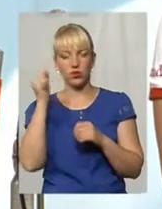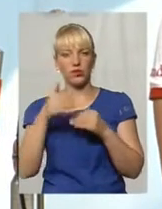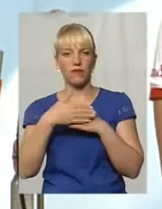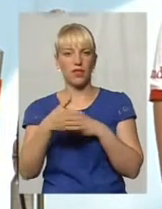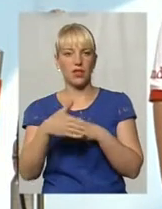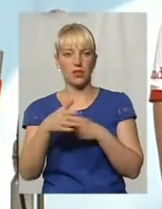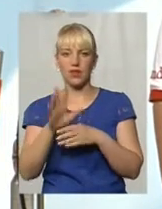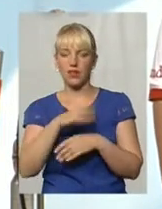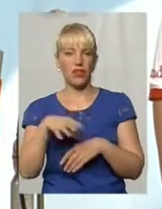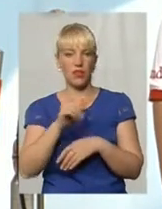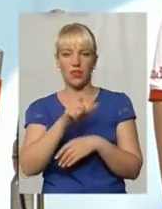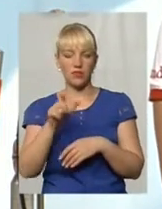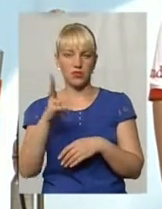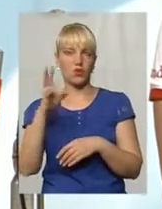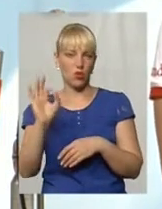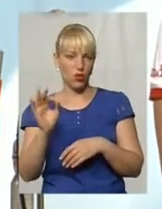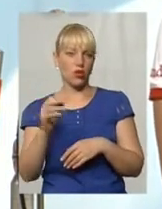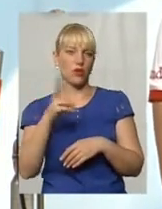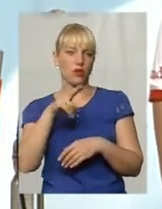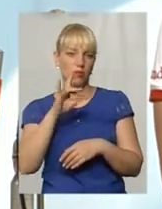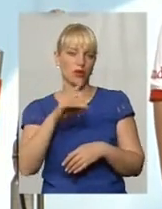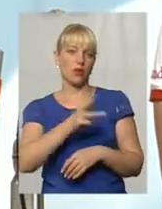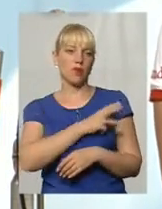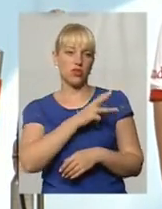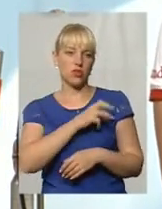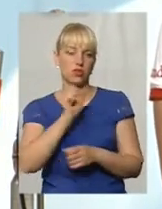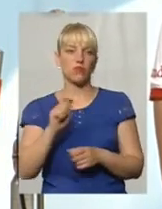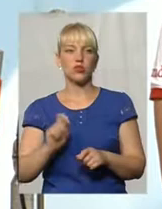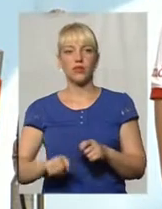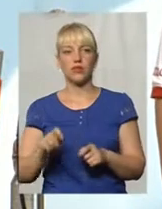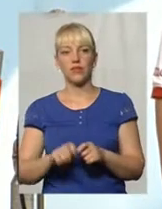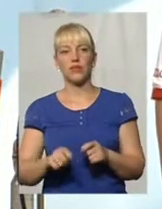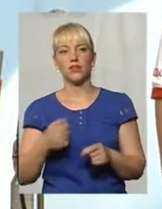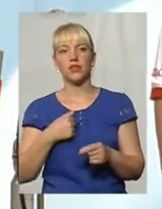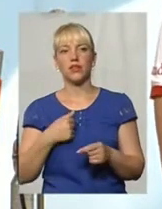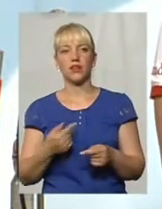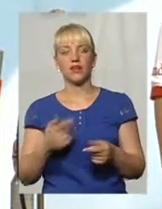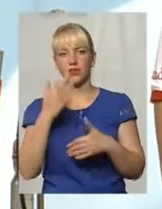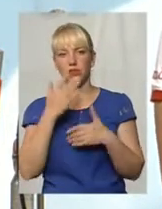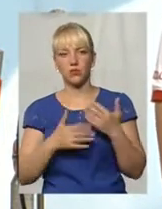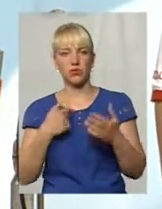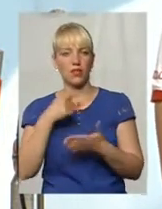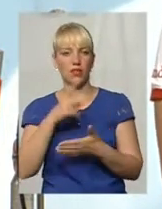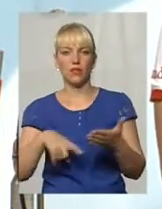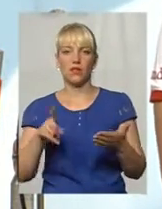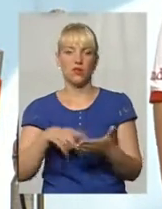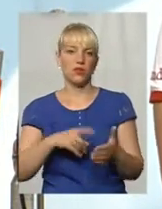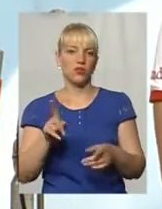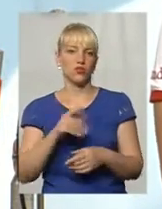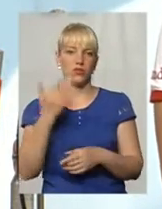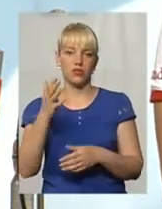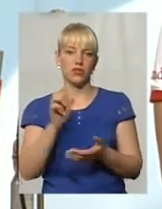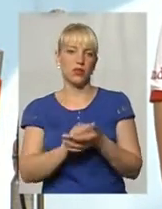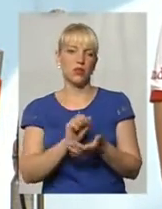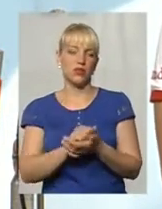правда, не для всіх вони відкриті, але при бажанні, я думаю, можна перевірити. І я, ну, вибачте, але не вірю, що вони займаються